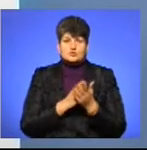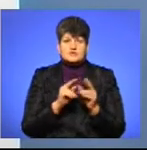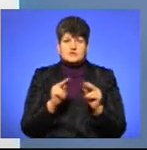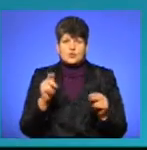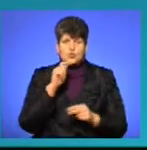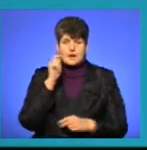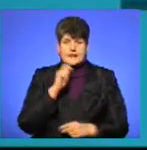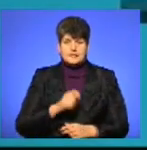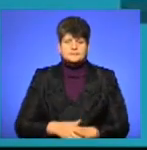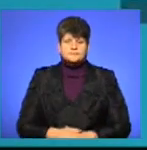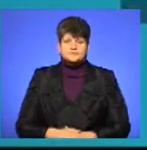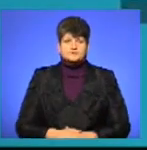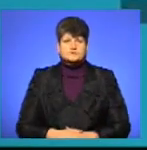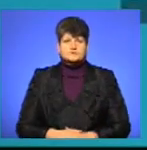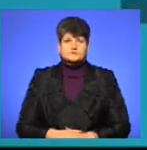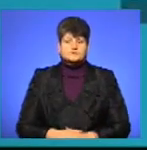України.